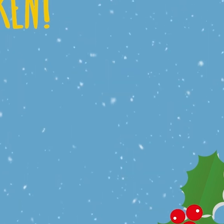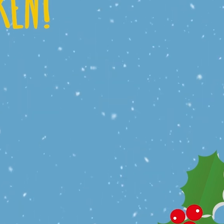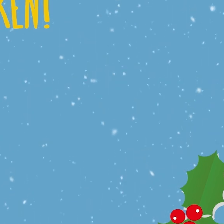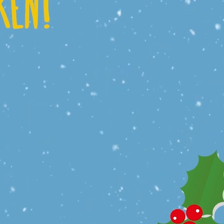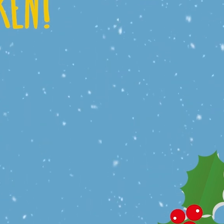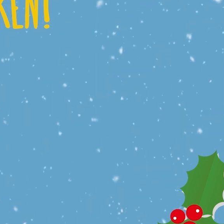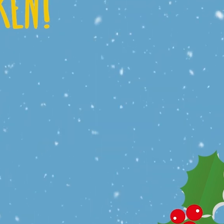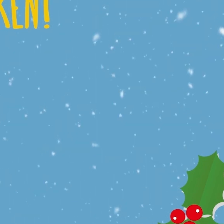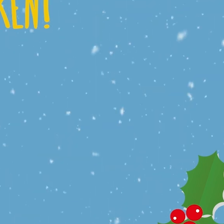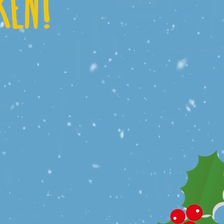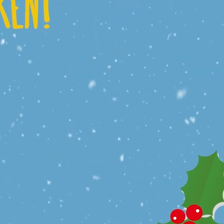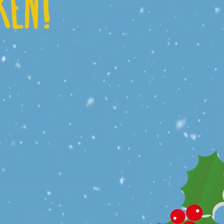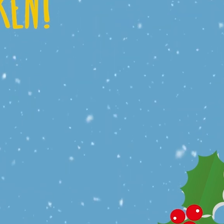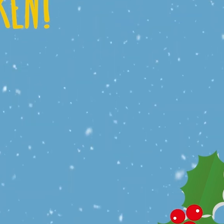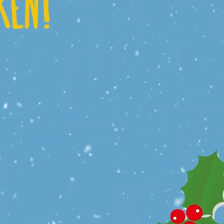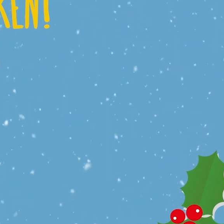TV Gelderland 2021